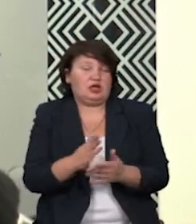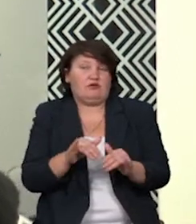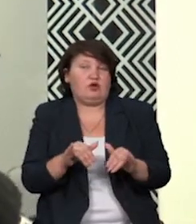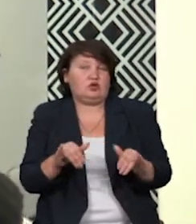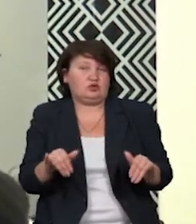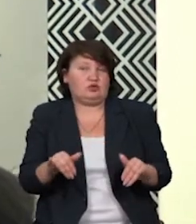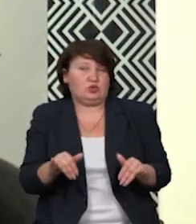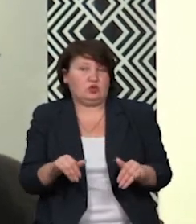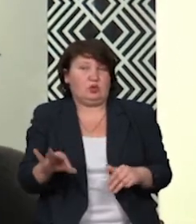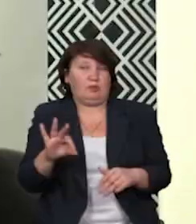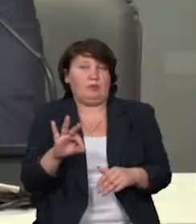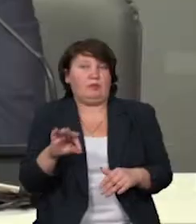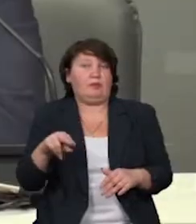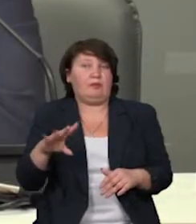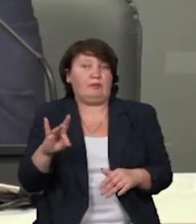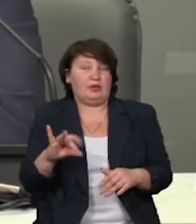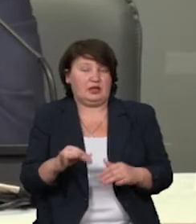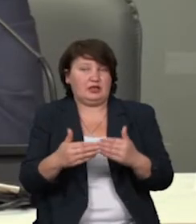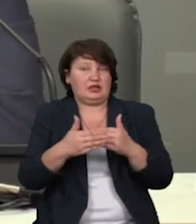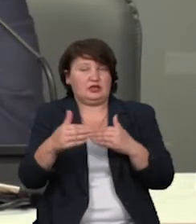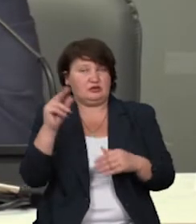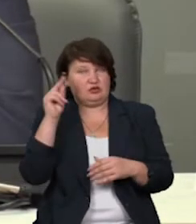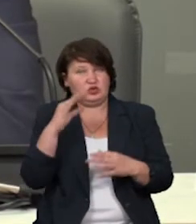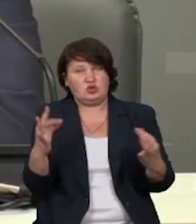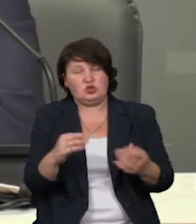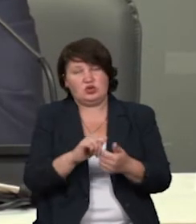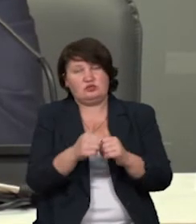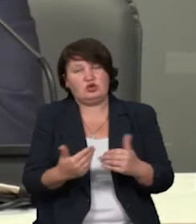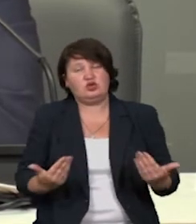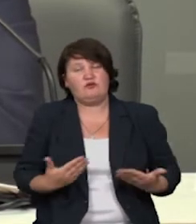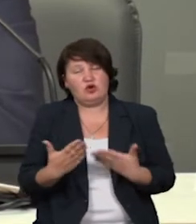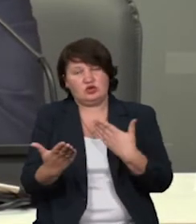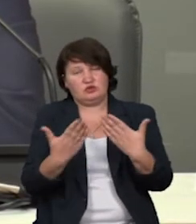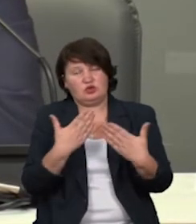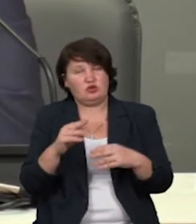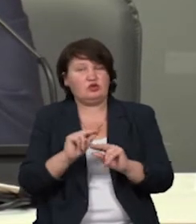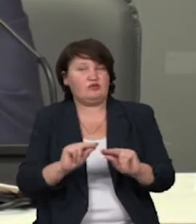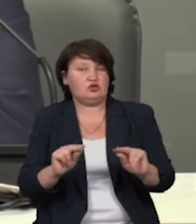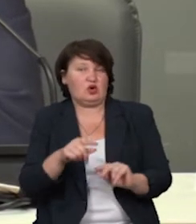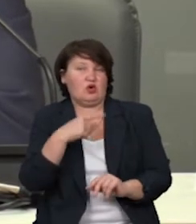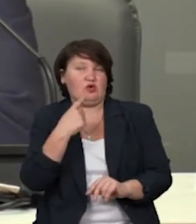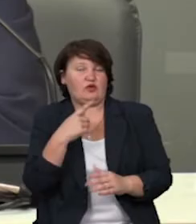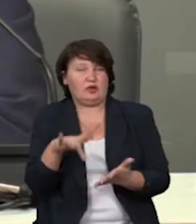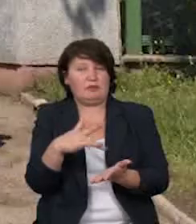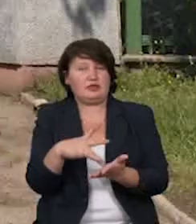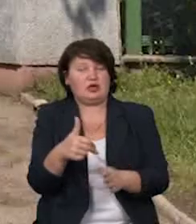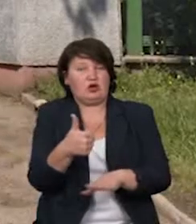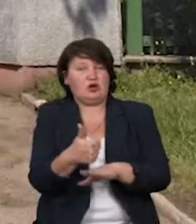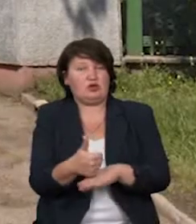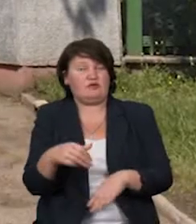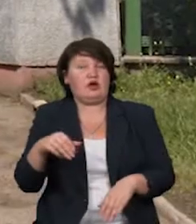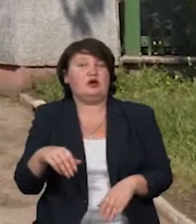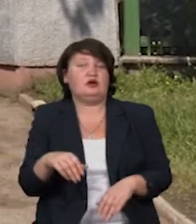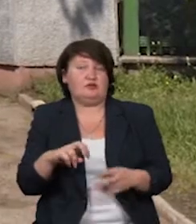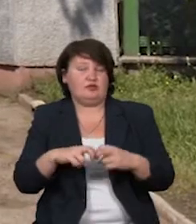при дистанційному навчанні. Ніщо не замінить живого спілкування з вчителем, говорить міський голова Івано-Франківська Руслан